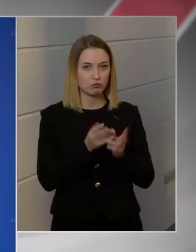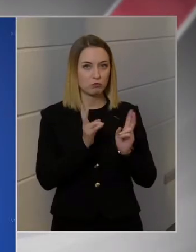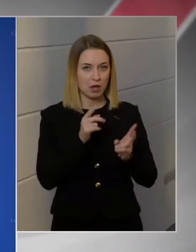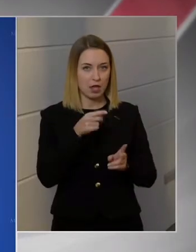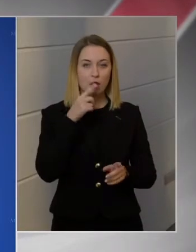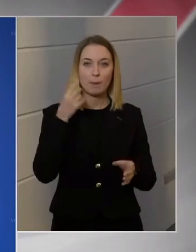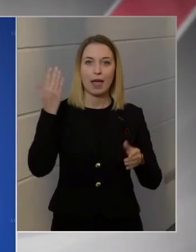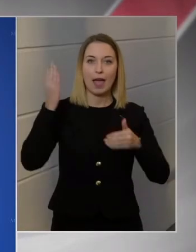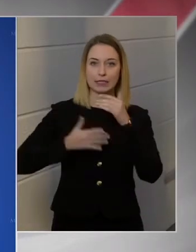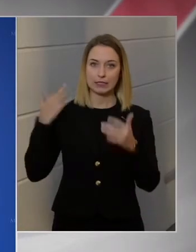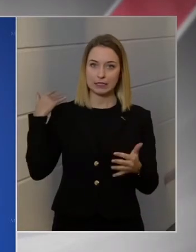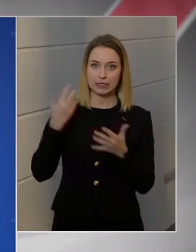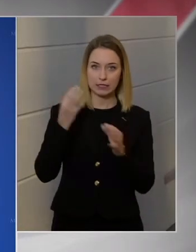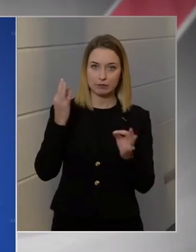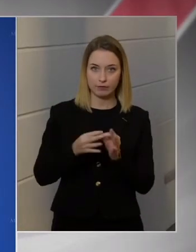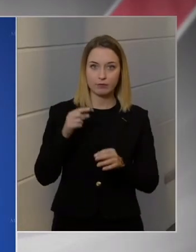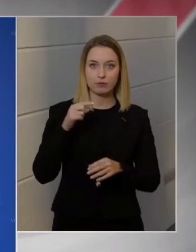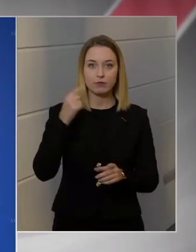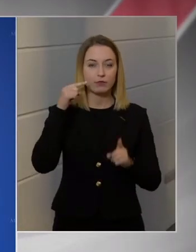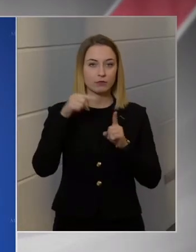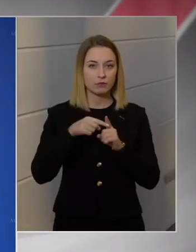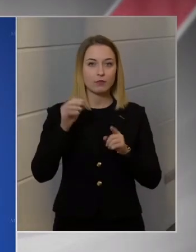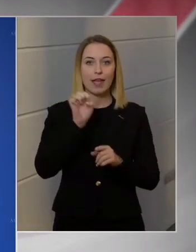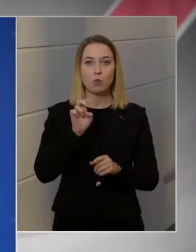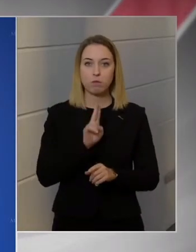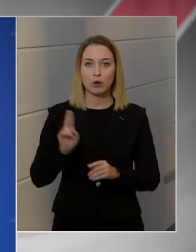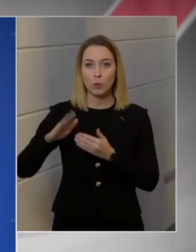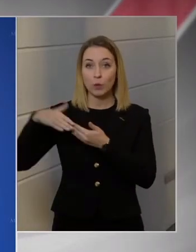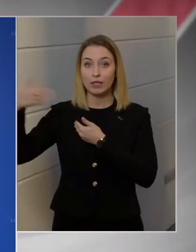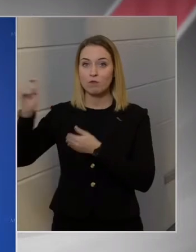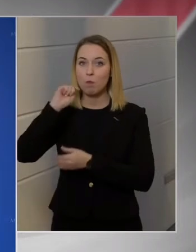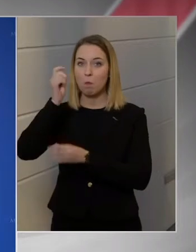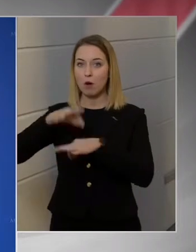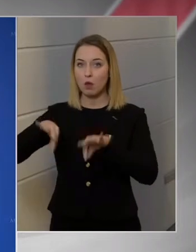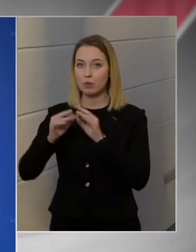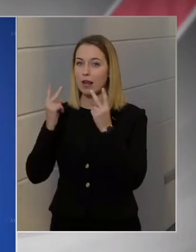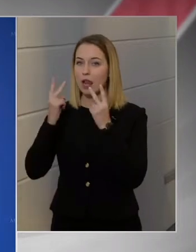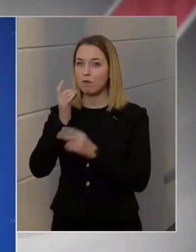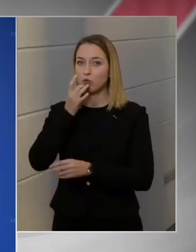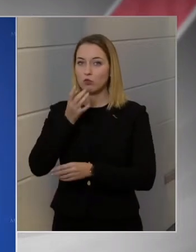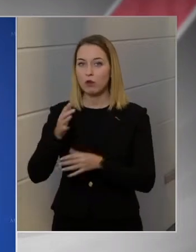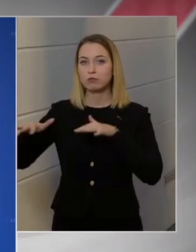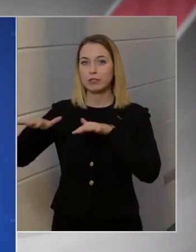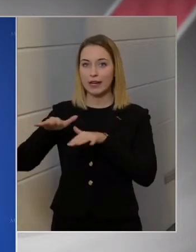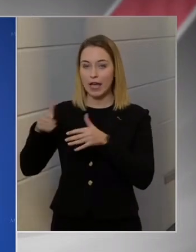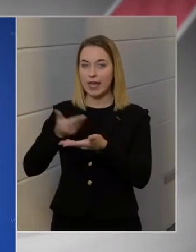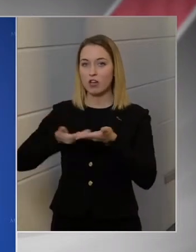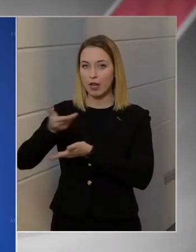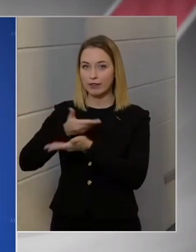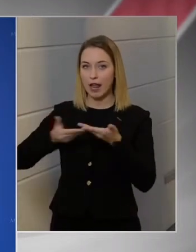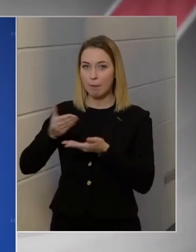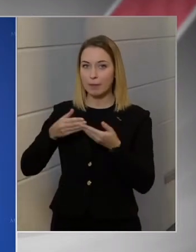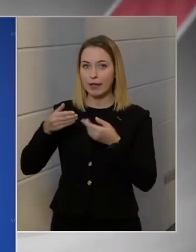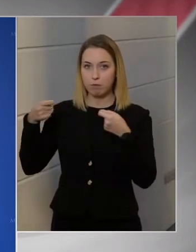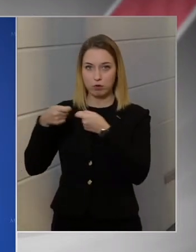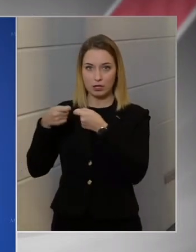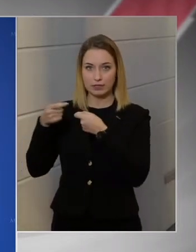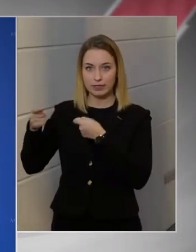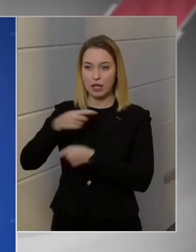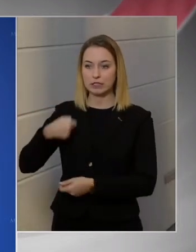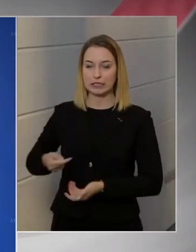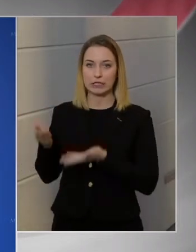történtek. Önmagában az a tény, hogy az Európai Unión kívül Magyarország legfontosabb kereskedelmi partnere Kína.